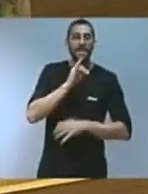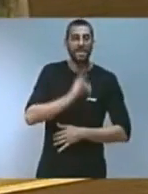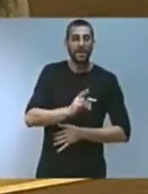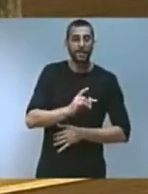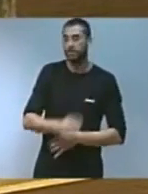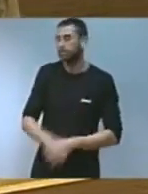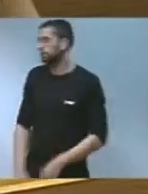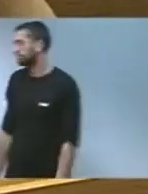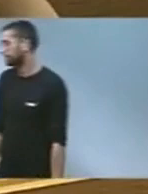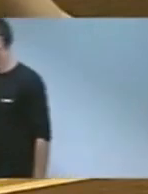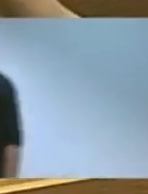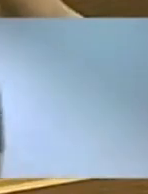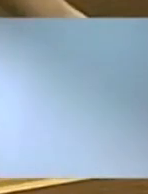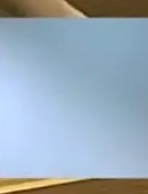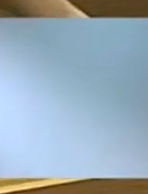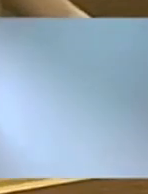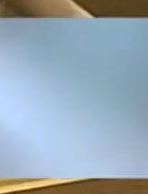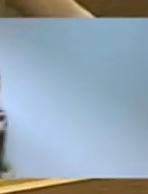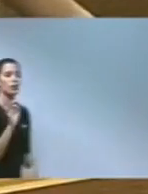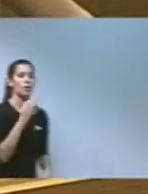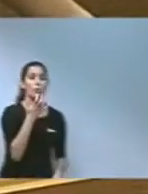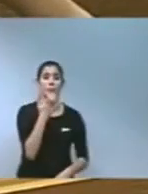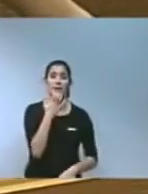fomentant l'elaboració de plans de mobilitat